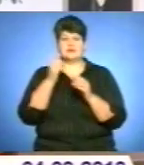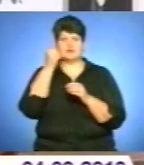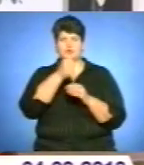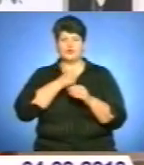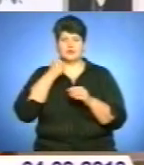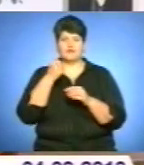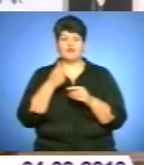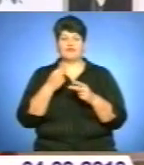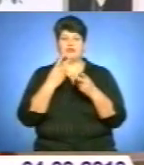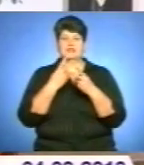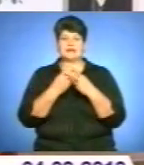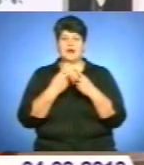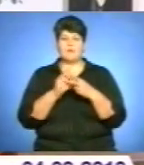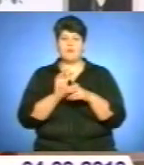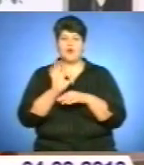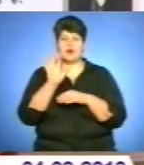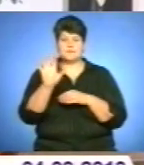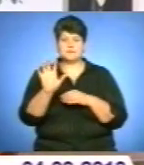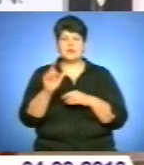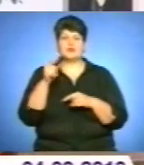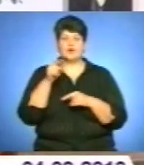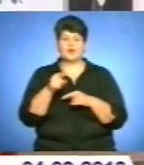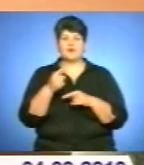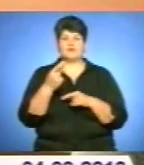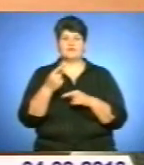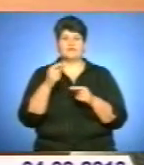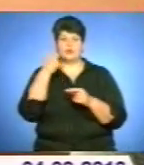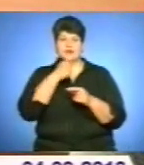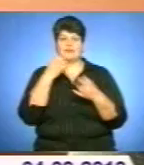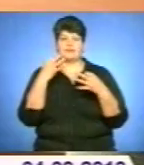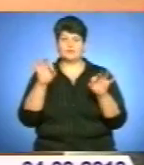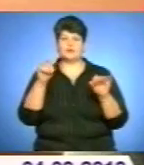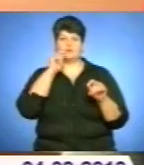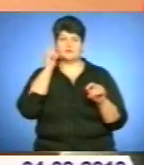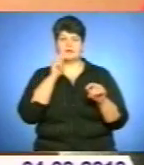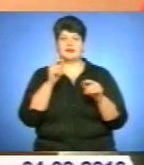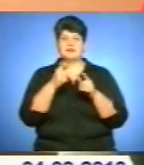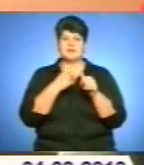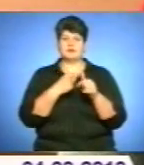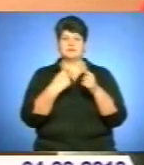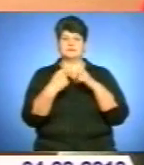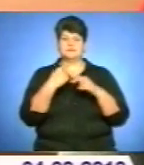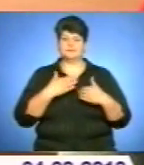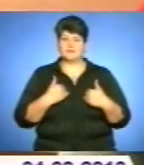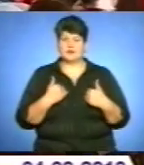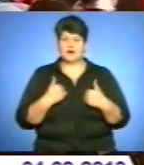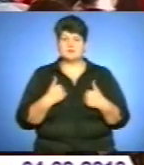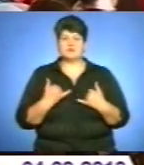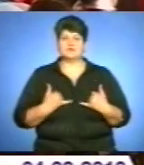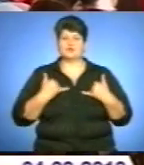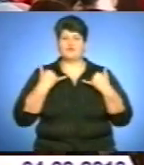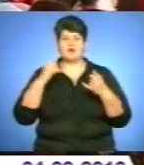табори. Вже у роки незалежності його ім'я повертається до нас. Нині вшанувати пам'ять талановитого композитора